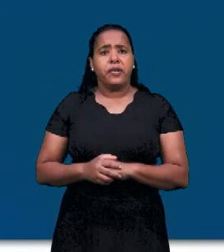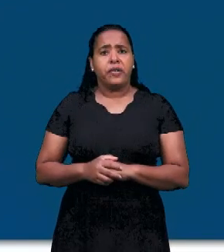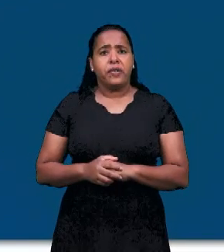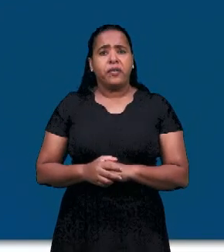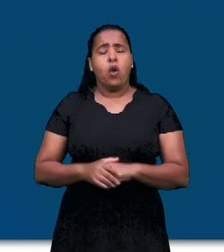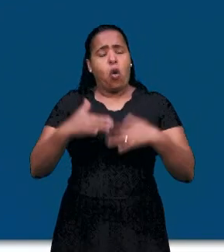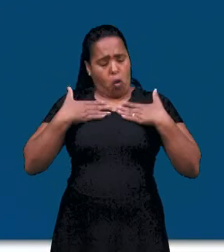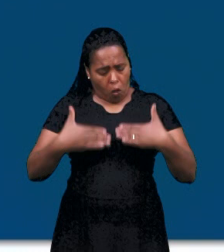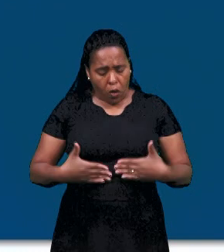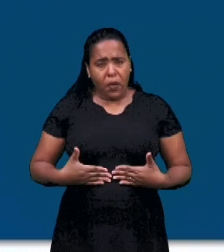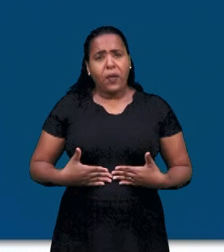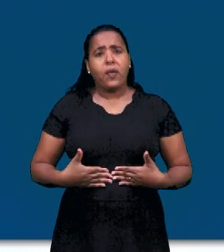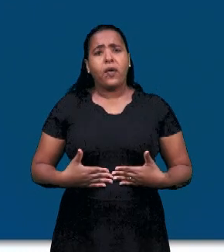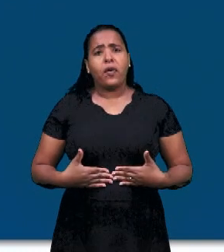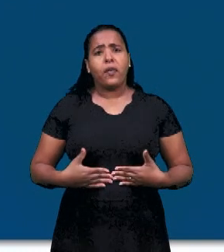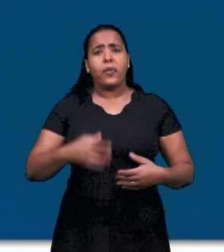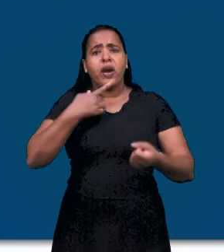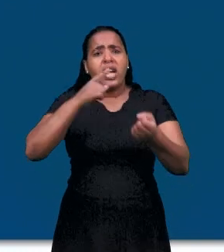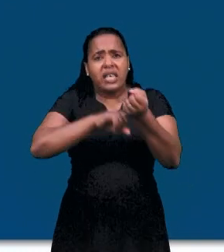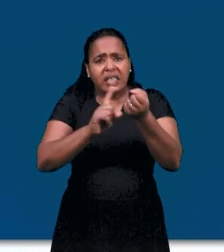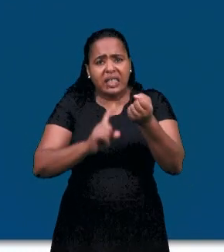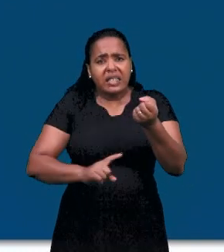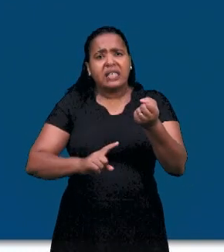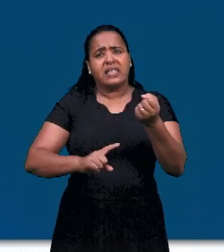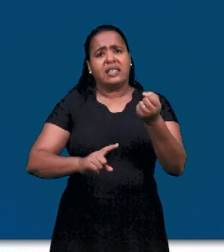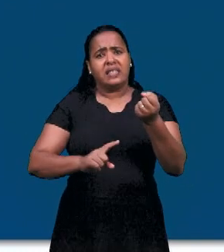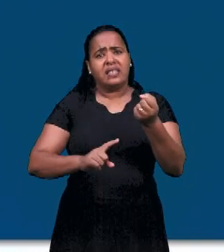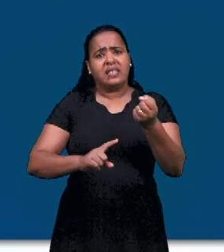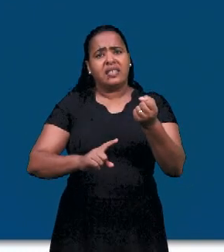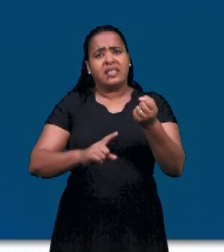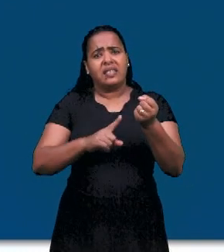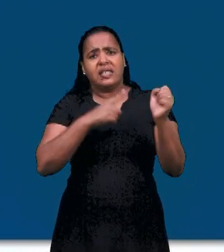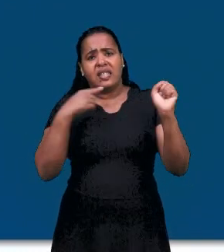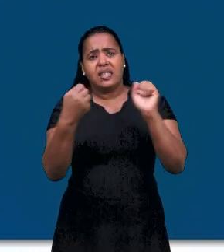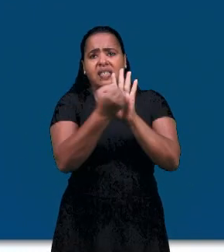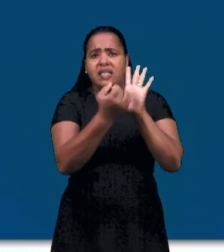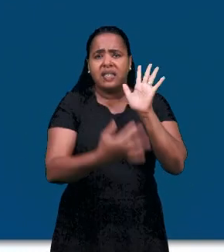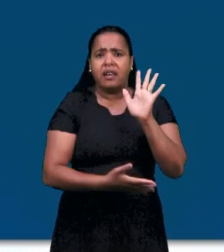Что это за Новый Завет? Хлеб и вино.